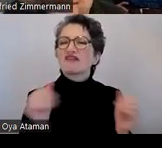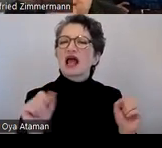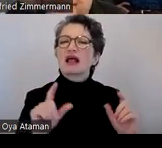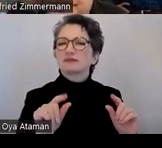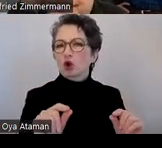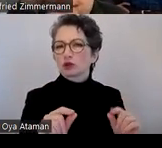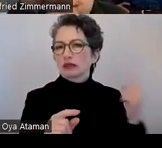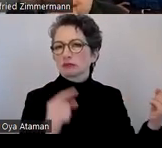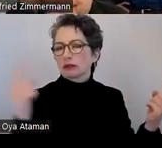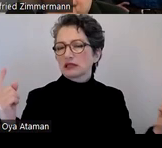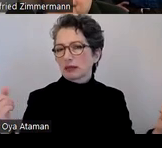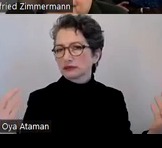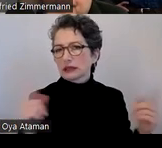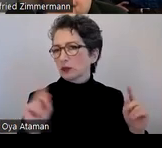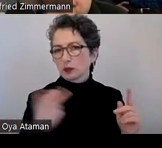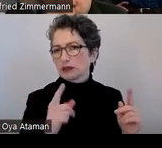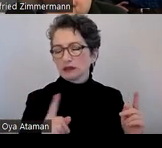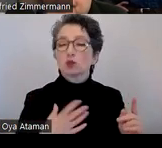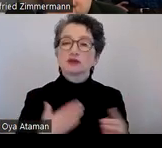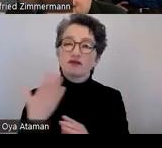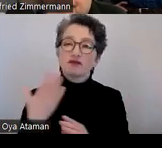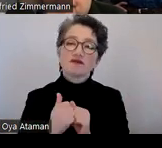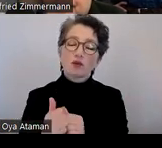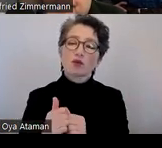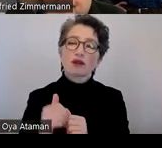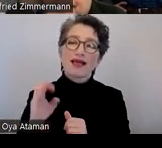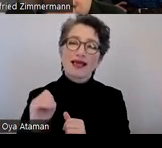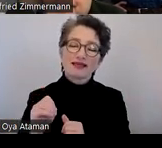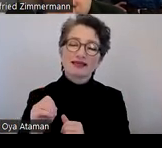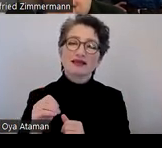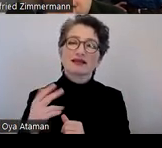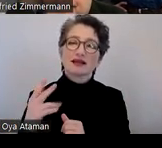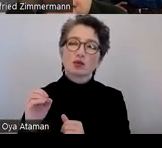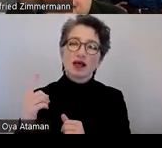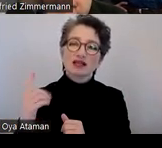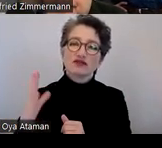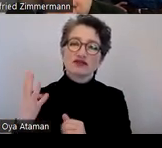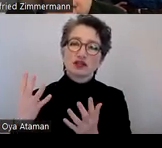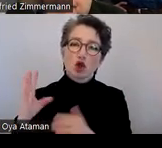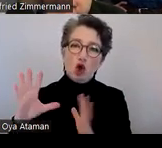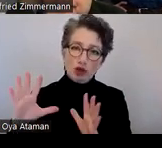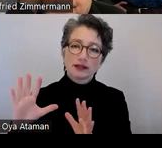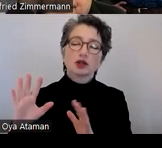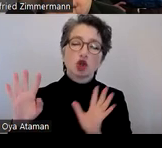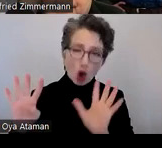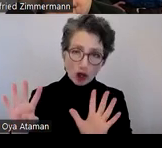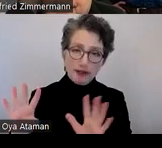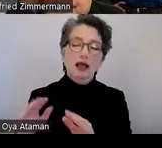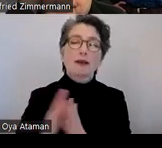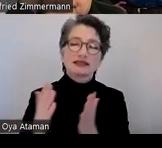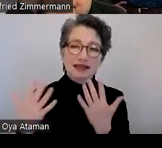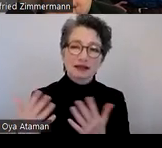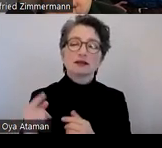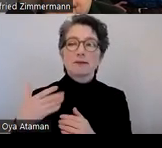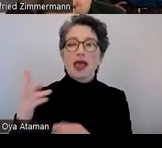und unsere Vorstellung orientiert sich an der EN 301549 Kapitel 10 und die ist halt wesentlich strikter als in